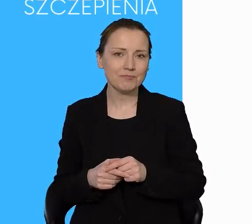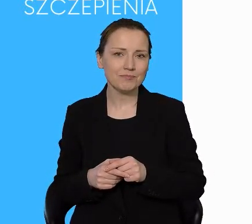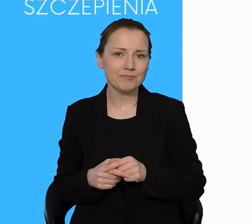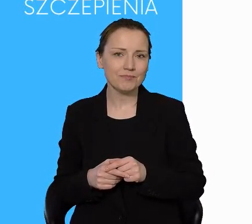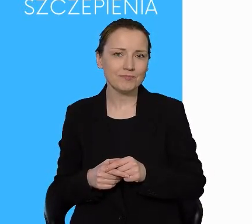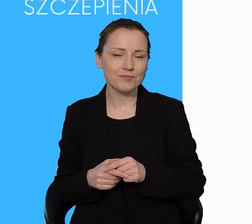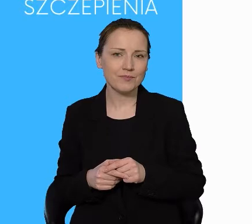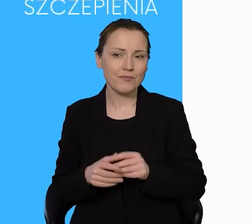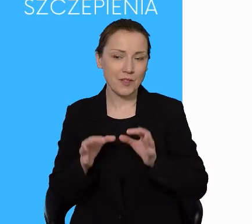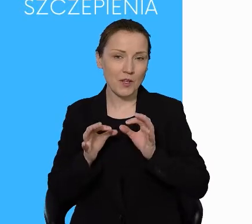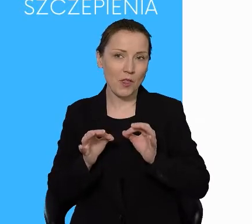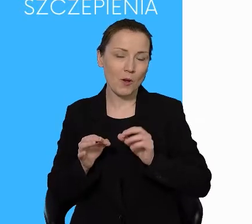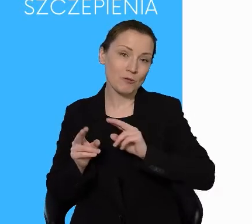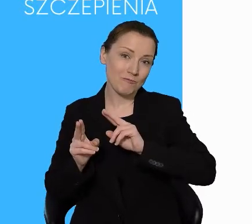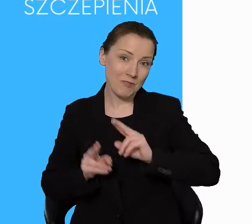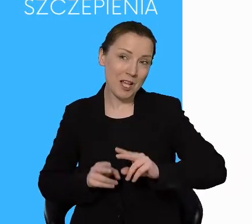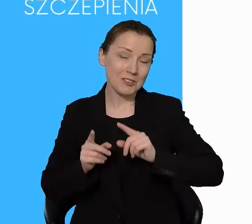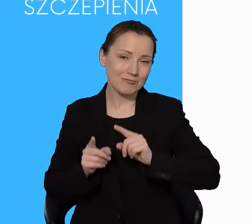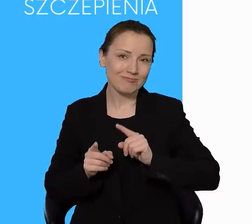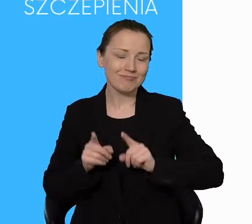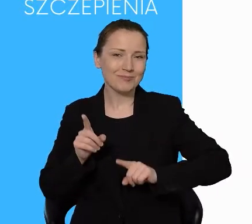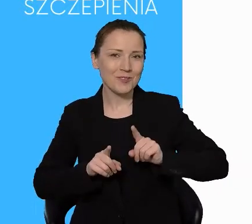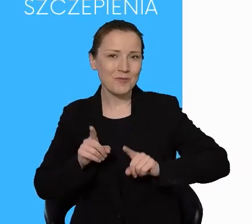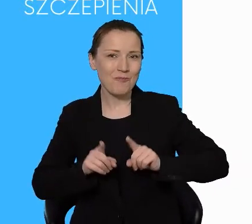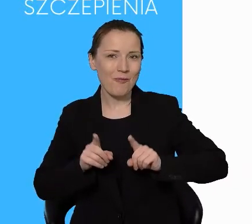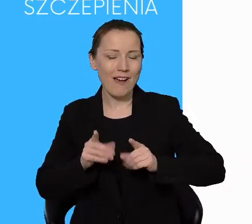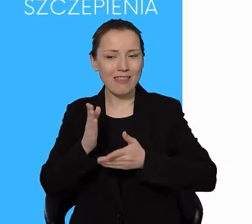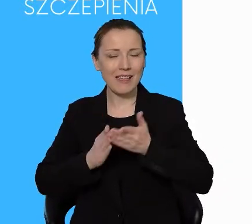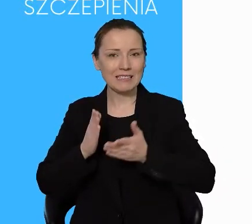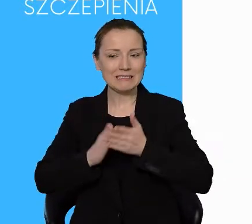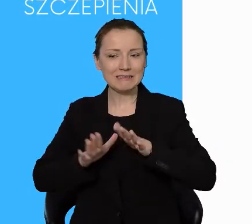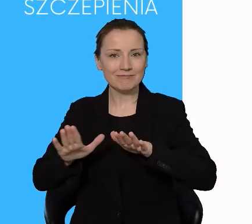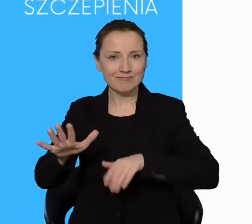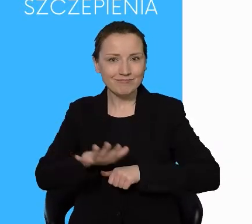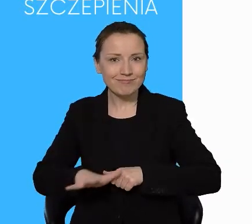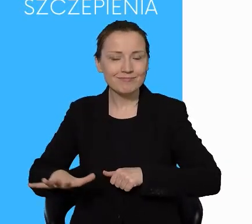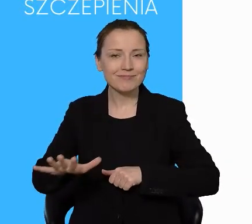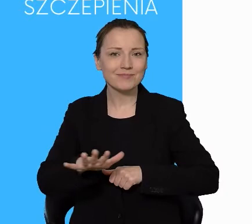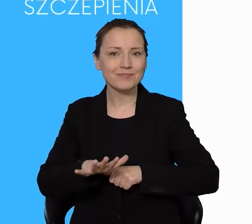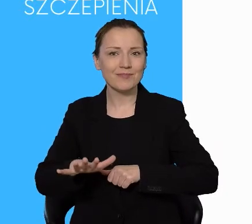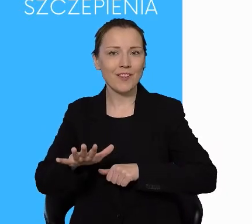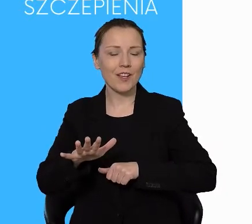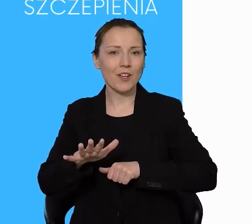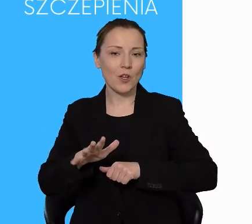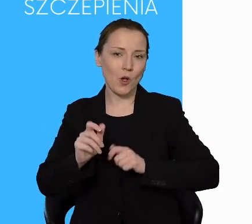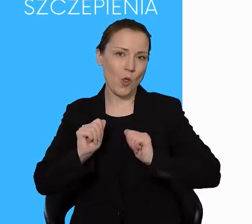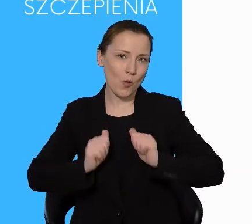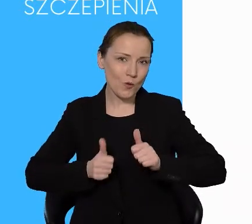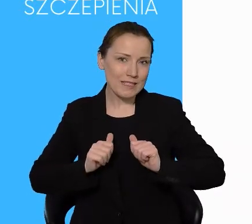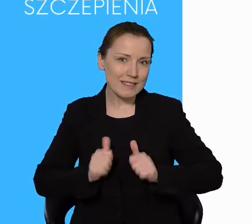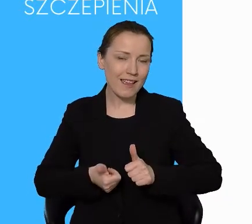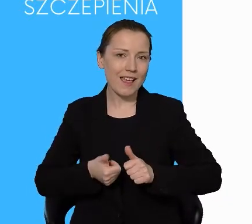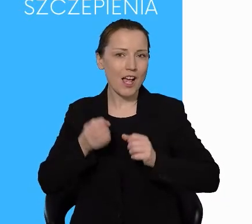wracającym do normalności w fragmencie działalności, jakim jest miasta, jakim jest turystyka,